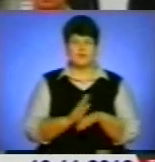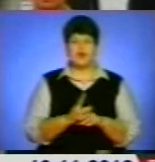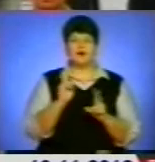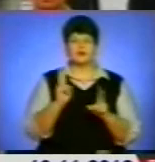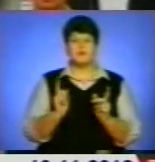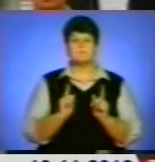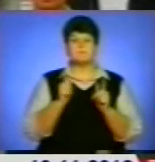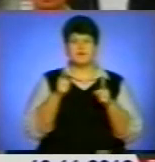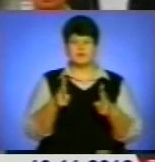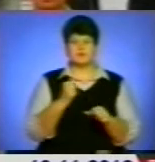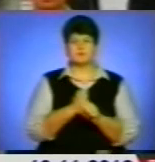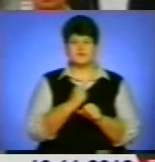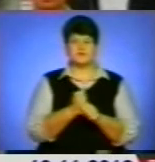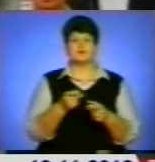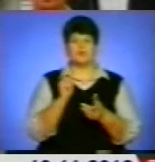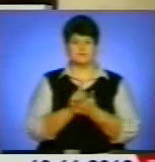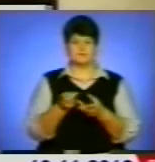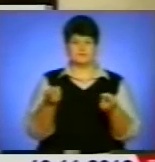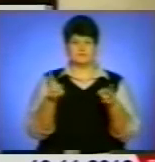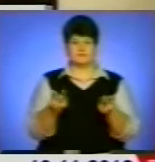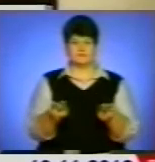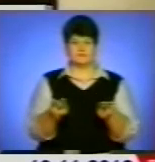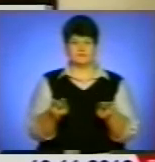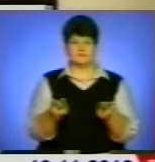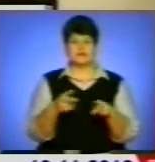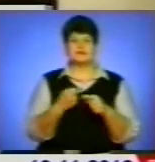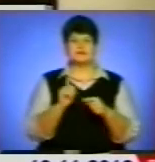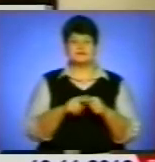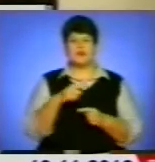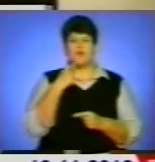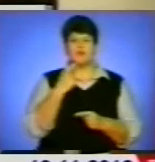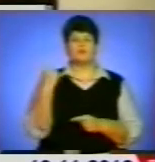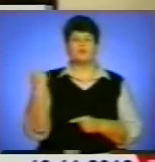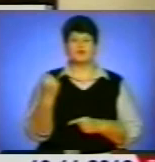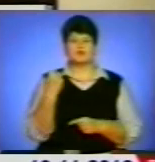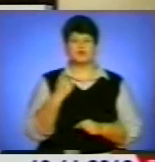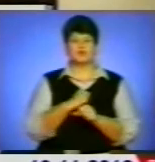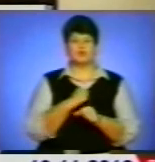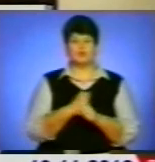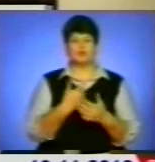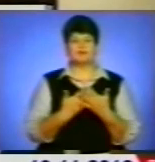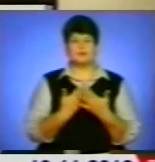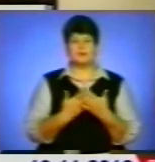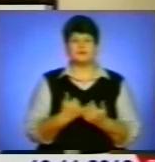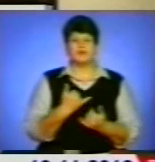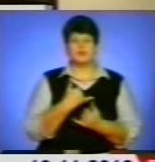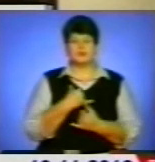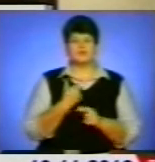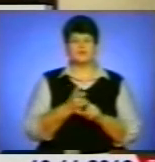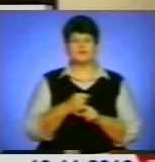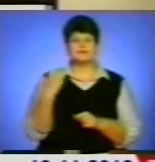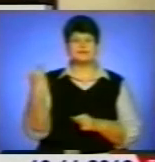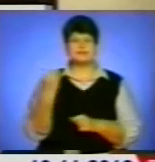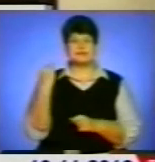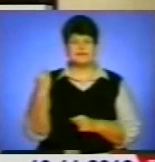метеорологічну службу, залишається. Це говорить про єдине, що робота, напевно, в нас дуже цікава